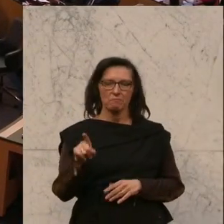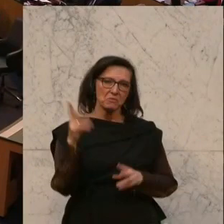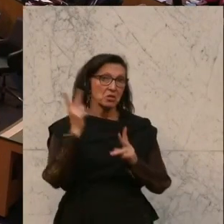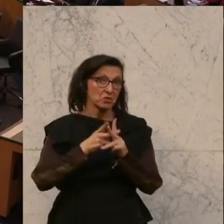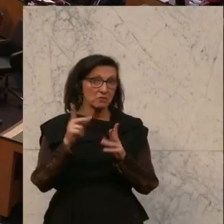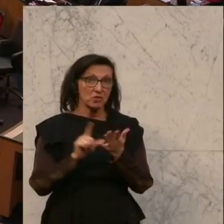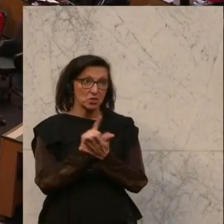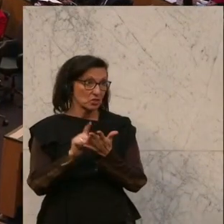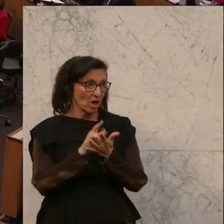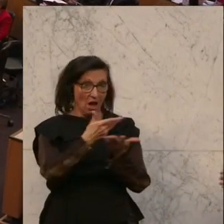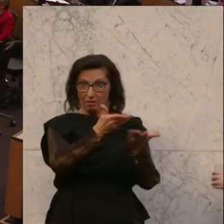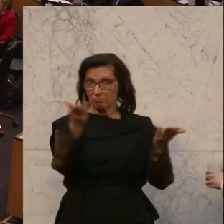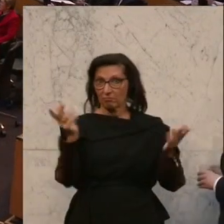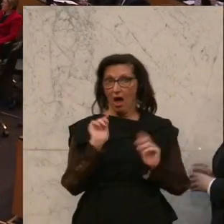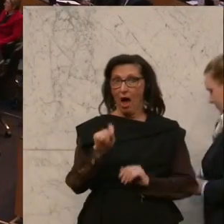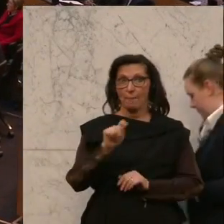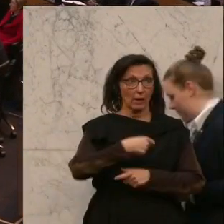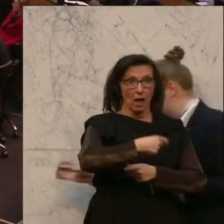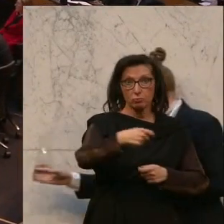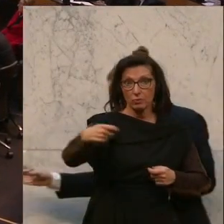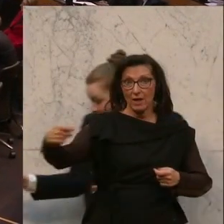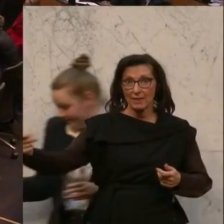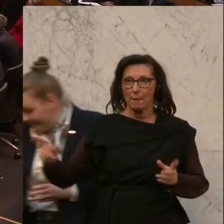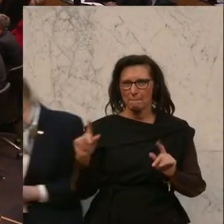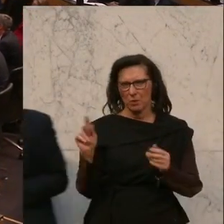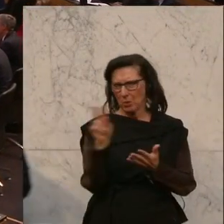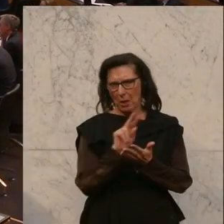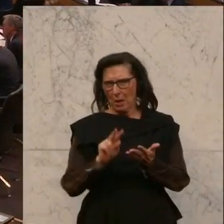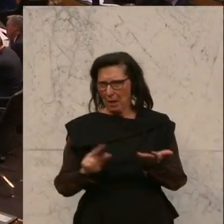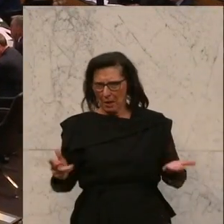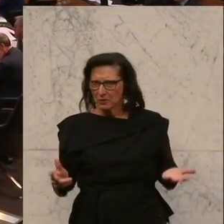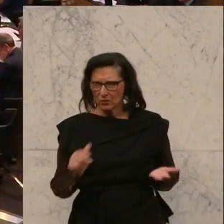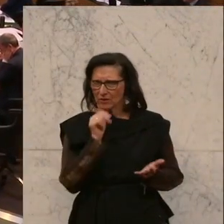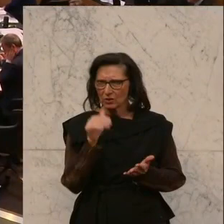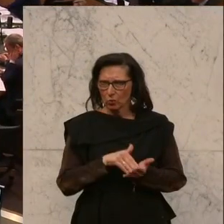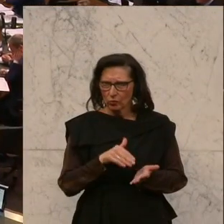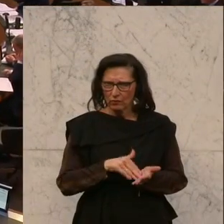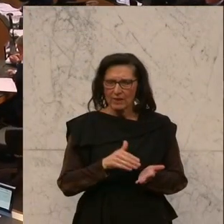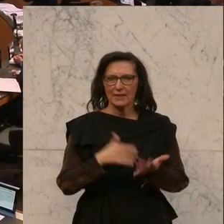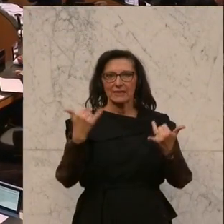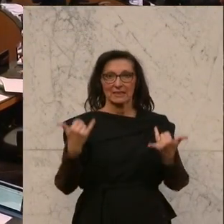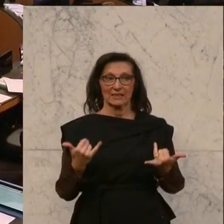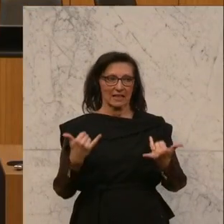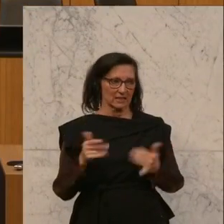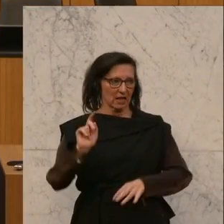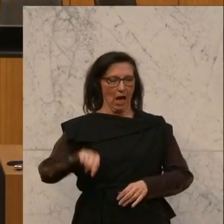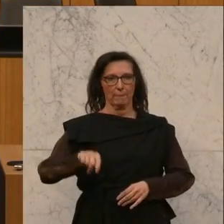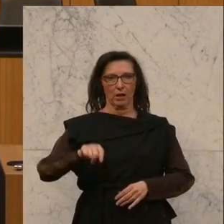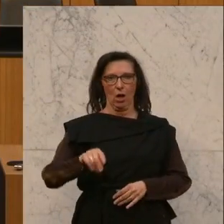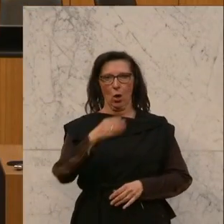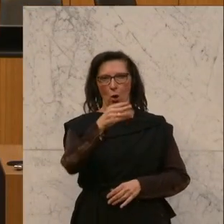Zwischen allen Abgeordneten zugegangen ist, erübigt sich eine Verlesung durch den Schriftführer. Ich erteile den Abgeordneten